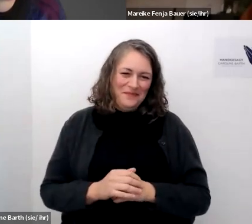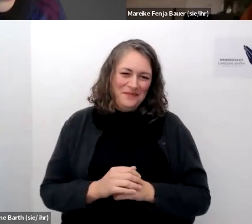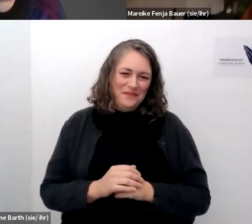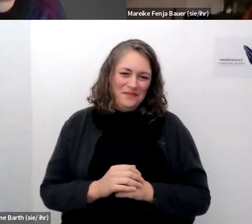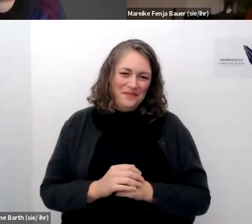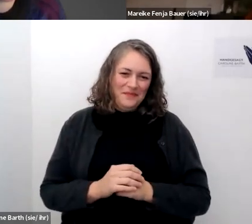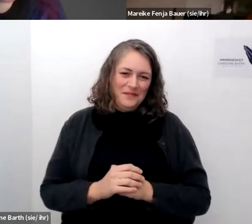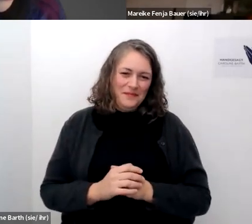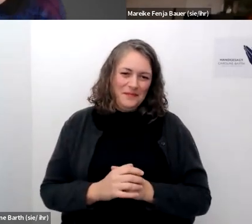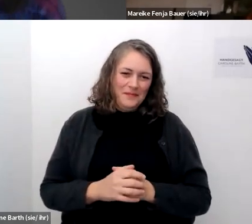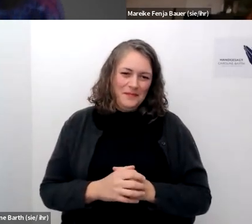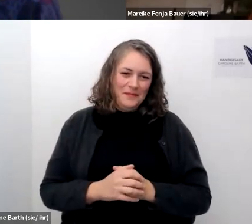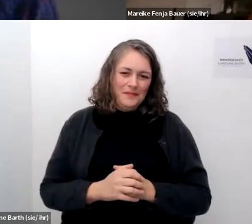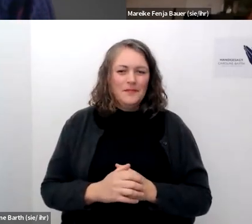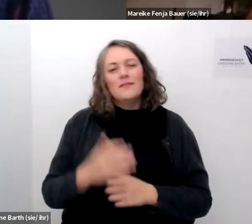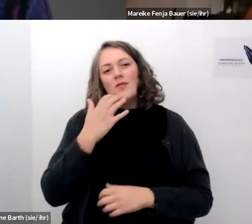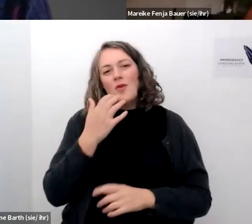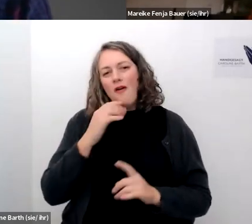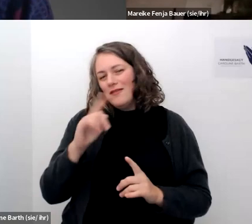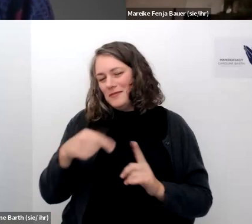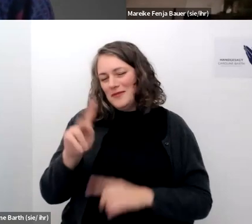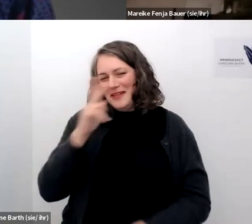und hoffentlich bis bald